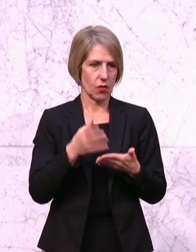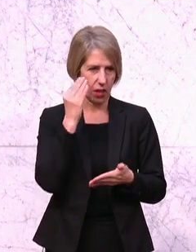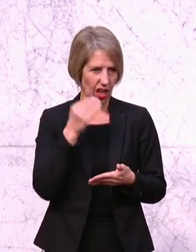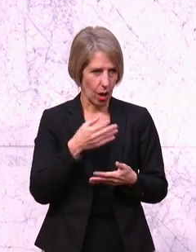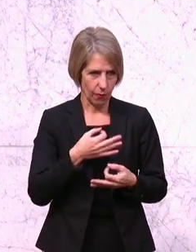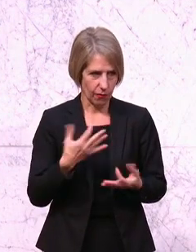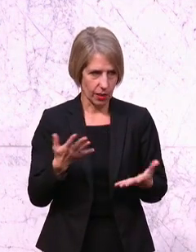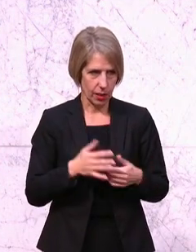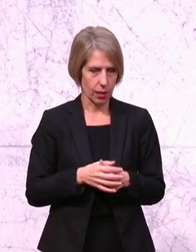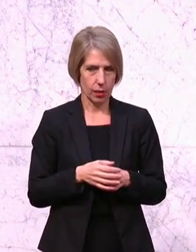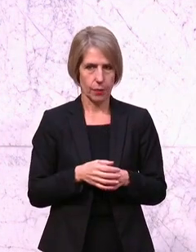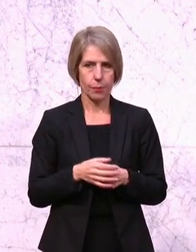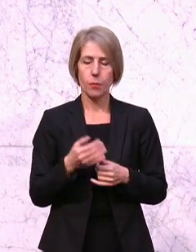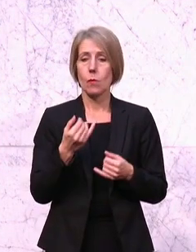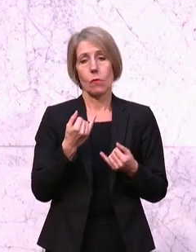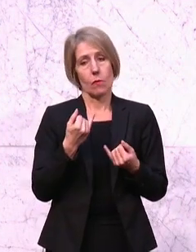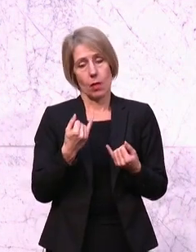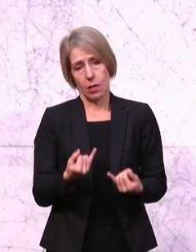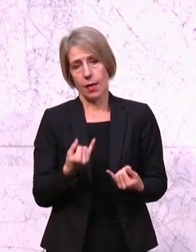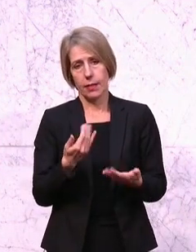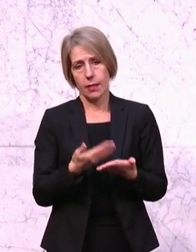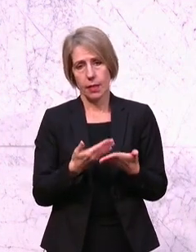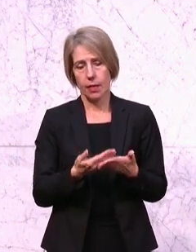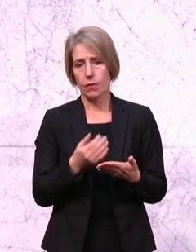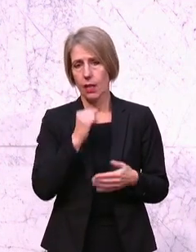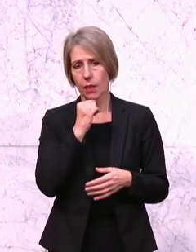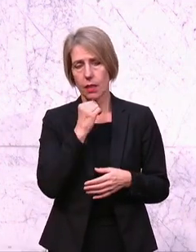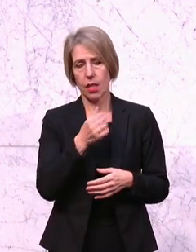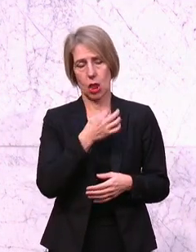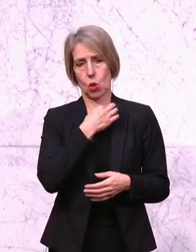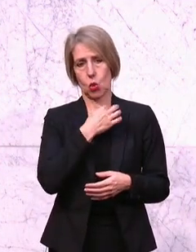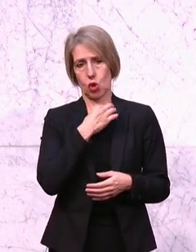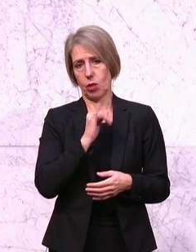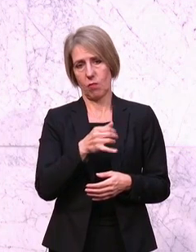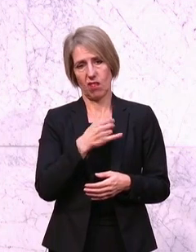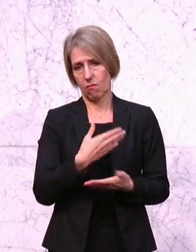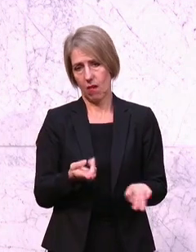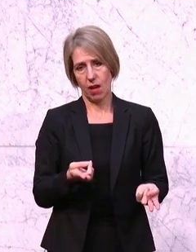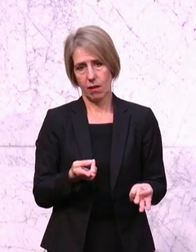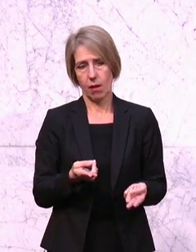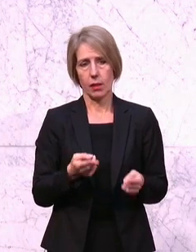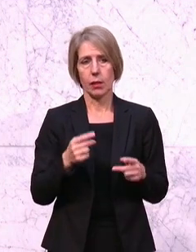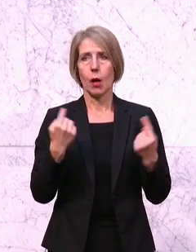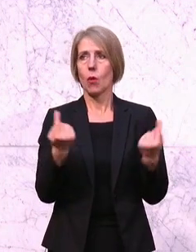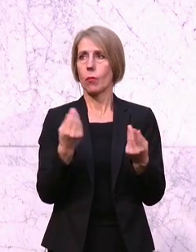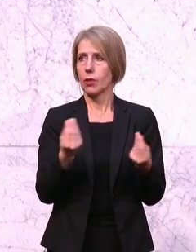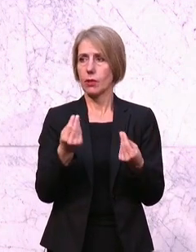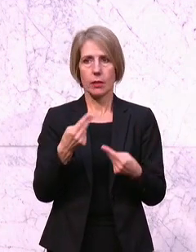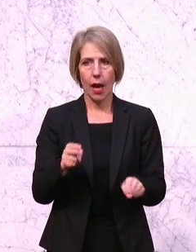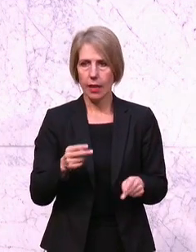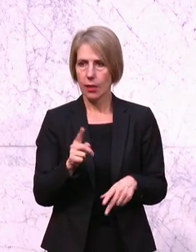Und deswegen werden wir nicht zustimmen, nicht aus populistischen Gründen. Wir werden nicht